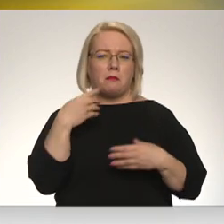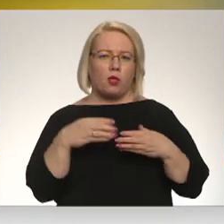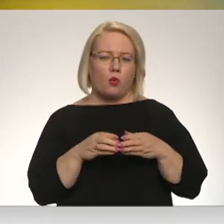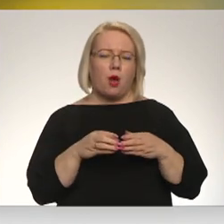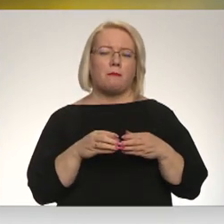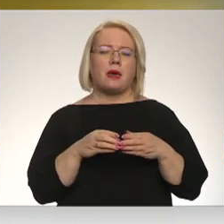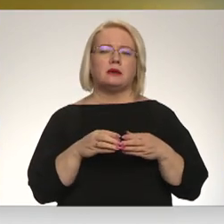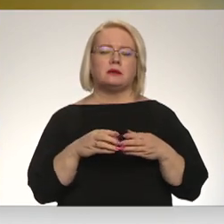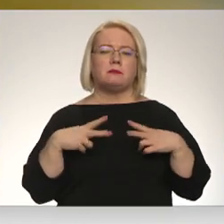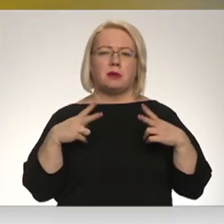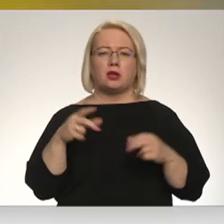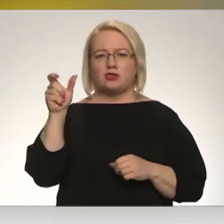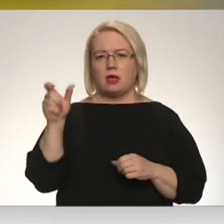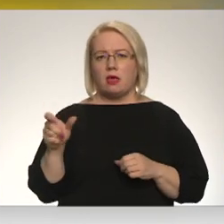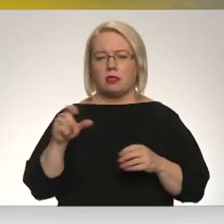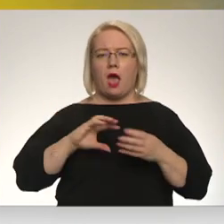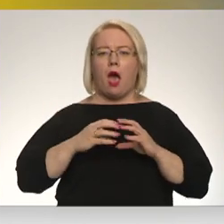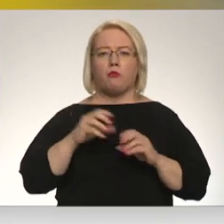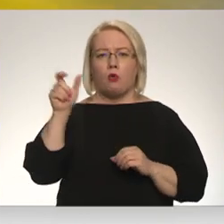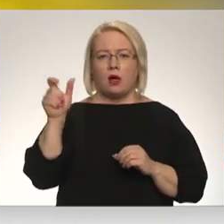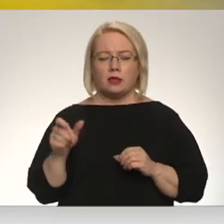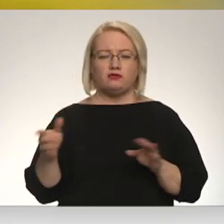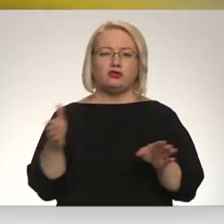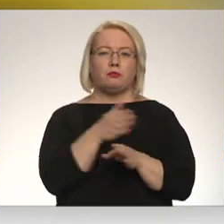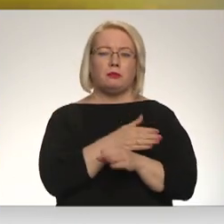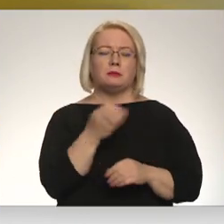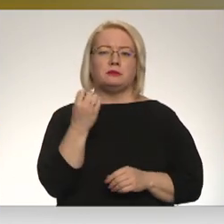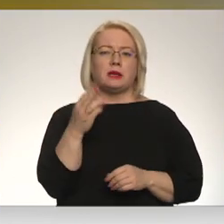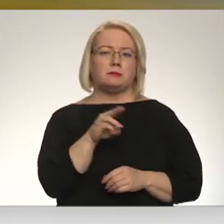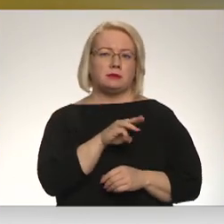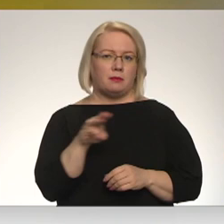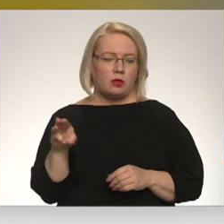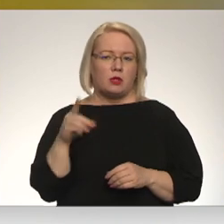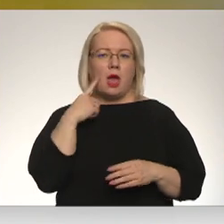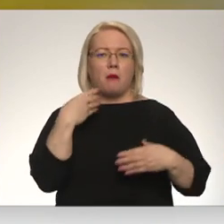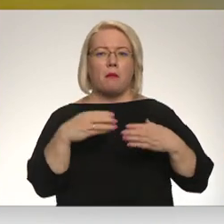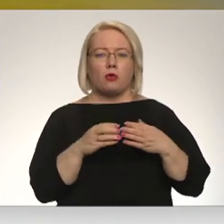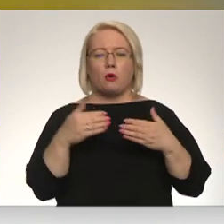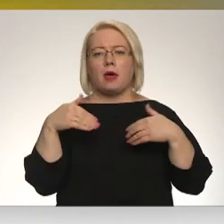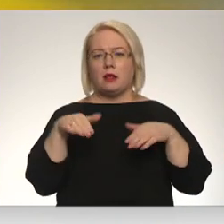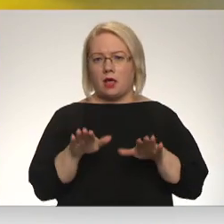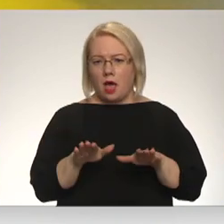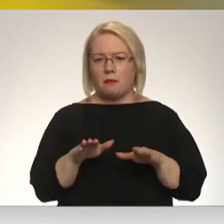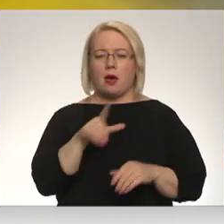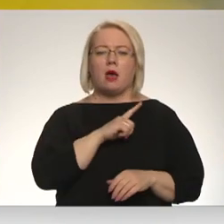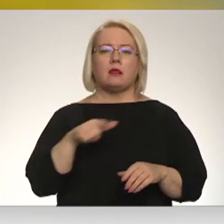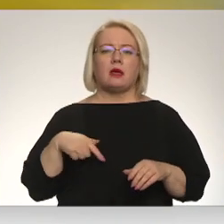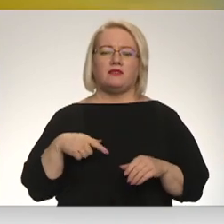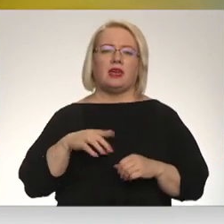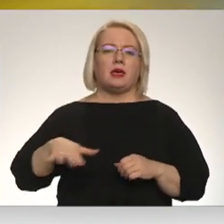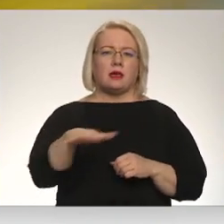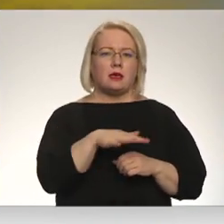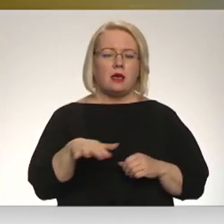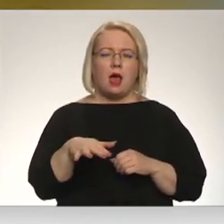padomus priekšsēdātāju Ivara Aboliņu. Viņš aiztīja, pirms 15 minūtēm padomu ir lēmusi Latvijas teritorijā